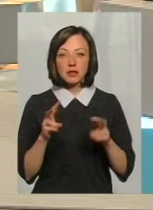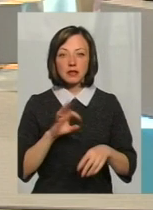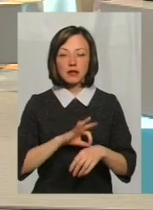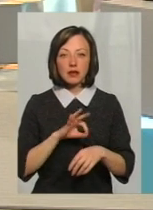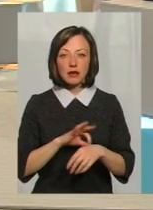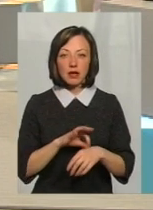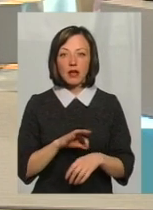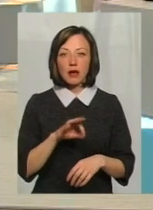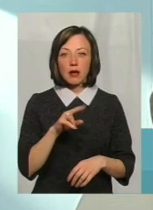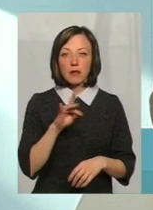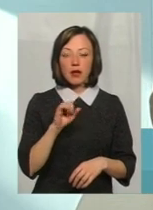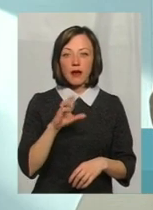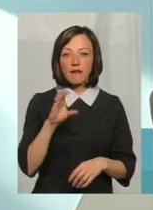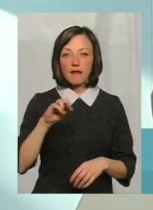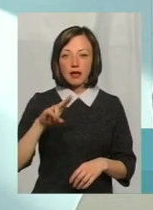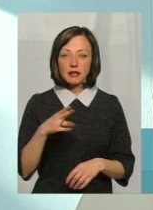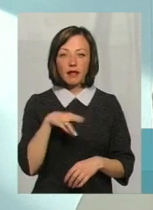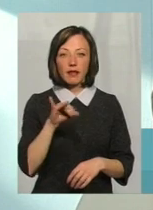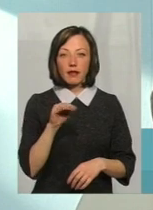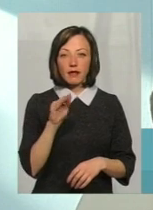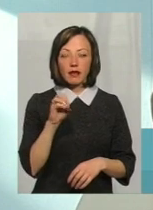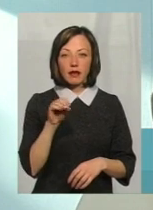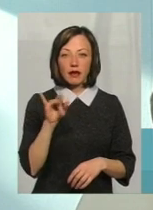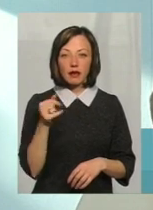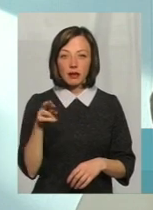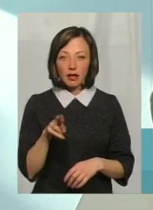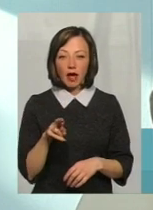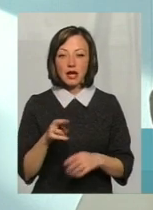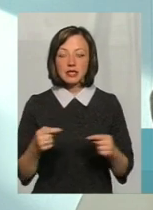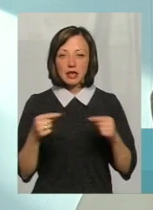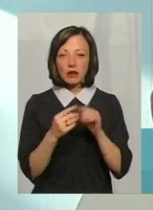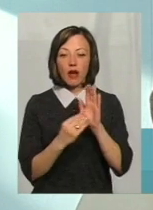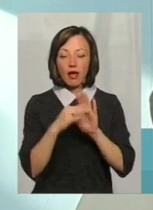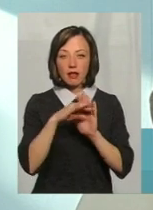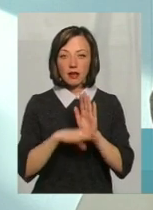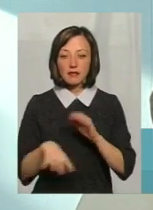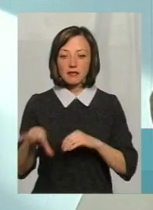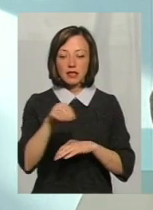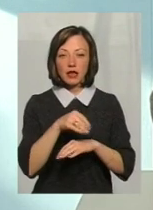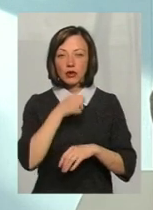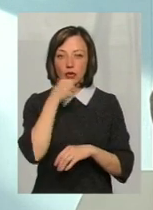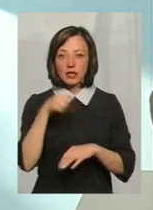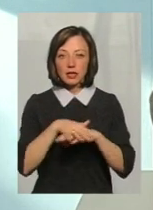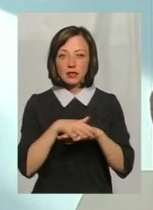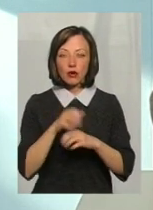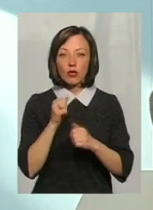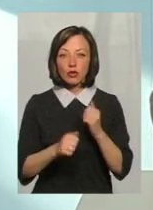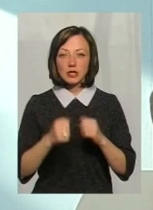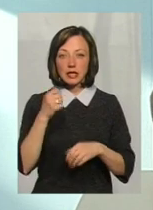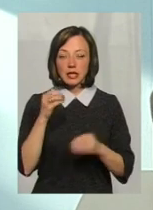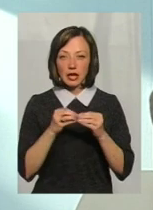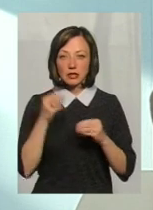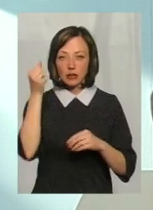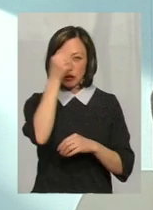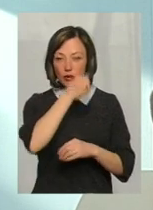захворювання, правець, як дифтерія, а згідно калігендаря про вщеплень, все доросле населення, кожні 10 років,